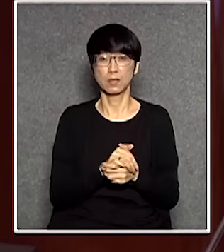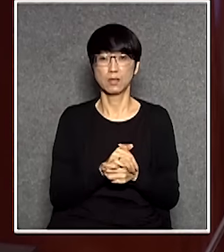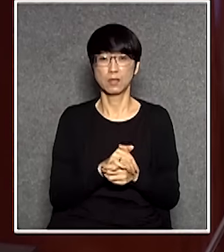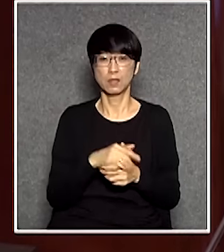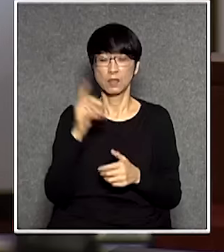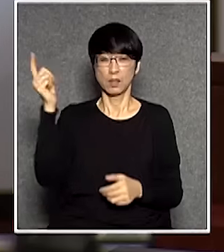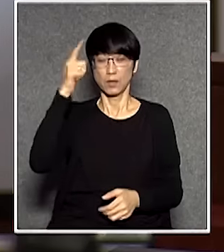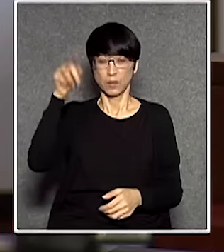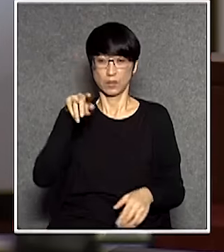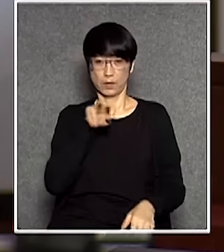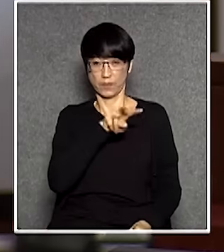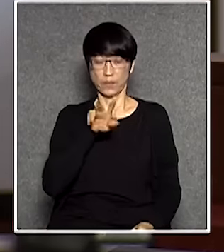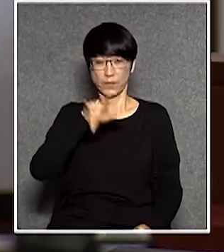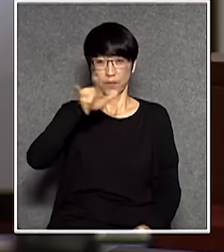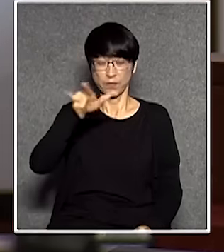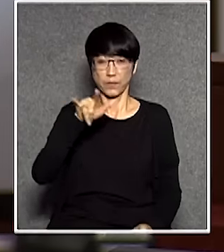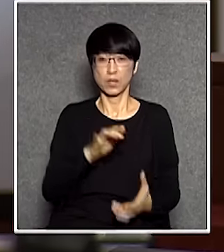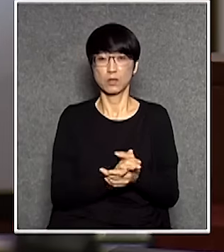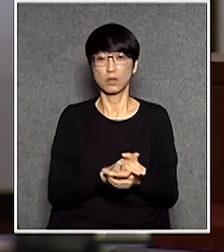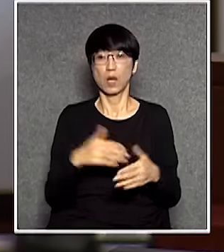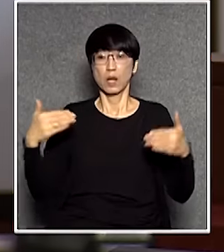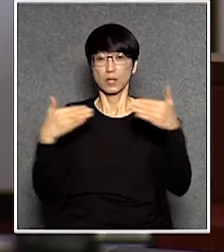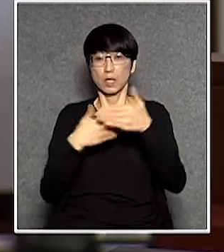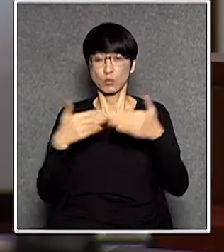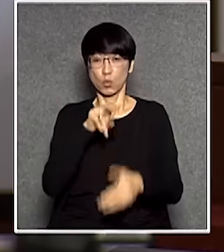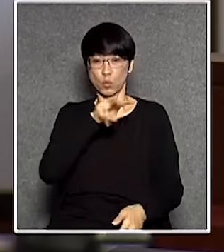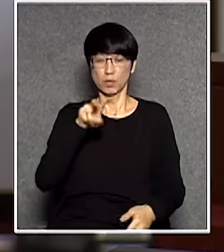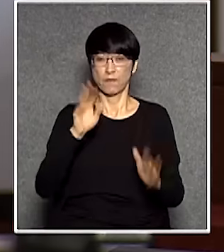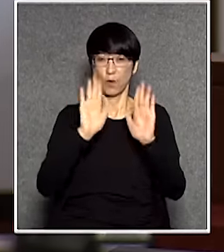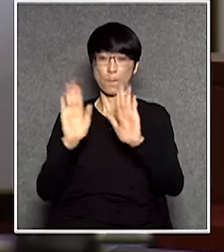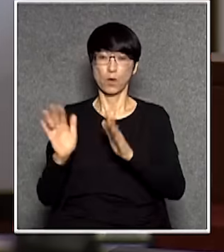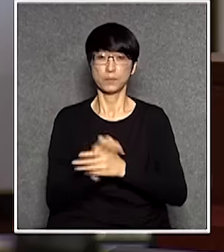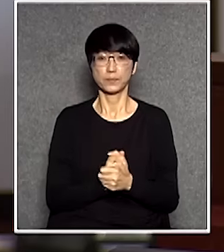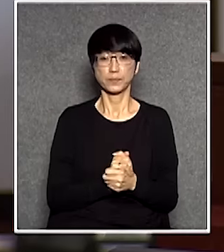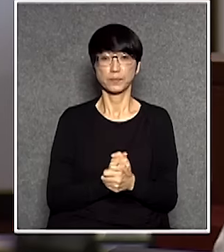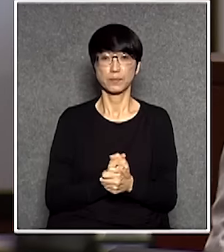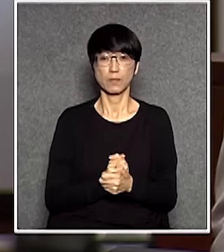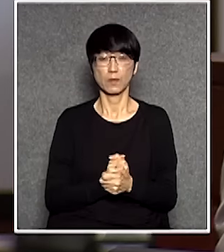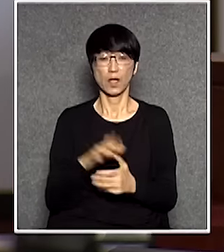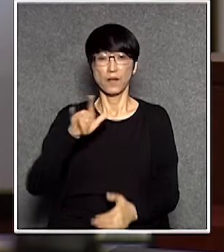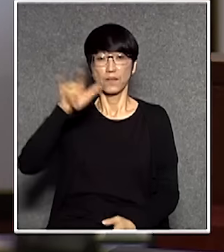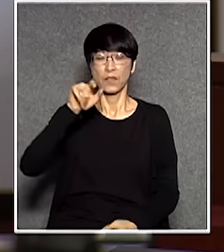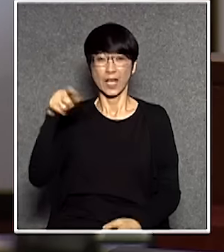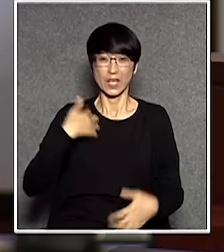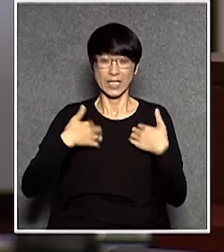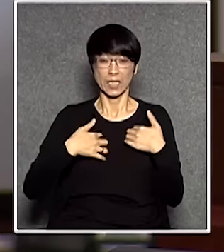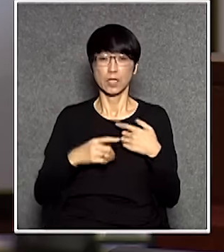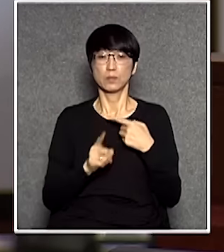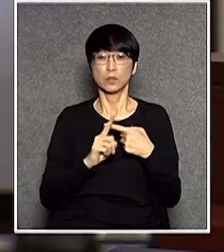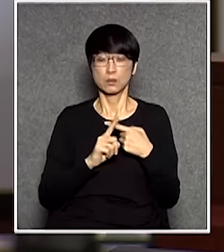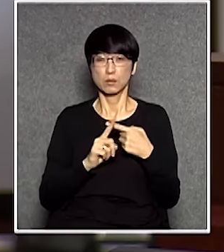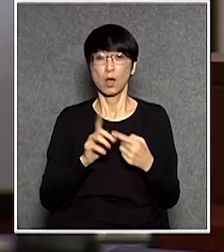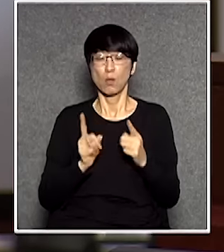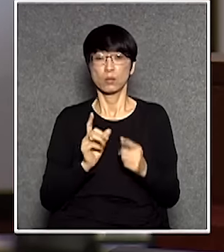區內操作的飛機提供航空交通管制服務當有飛機出現這些所謂緊急情況或者發生意外